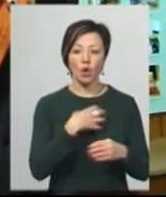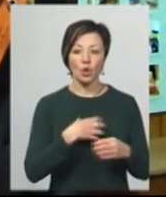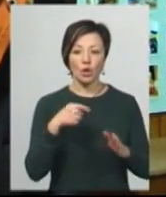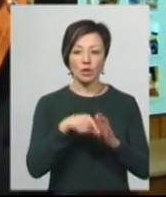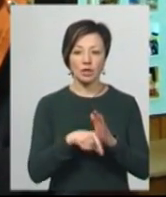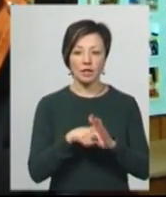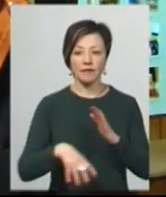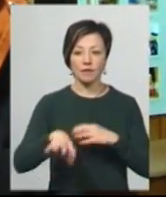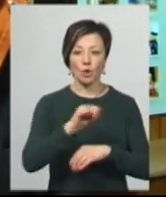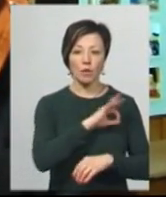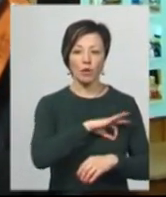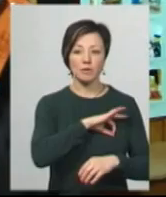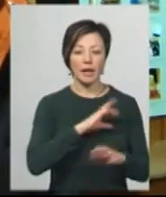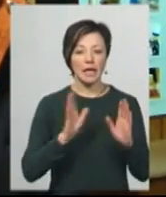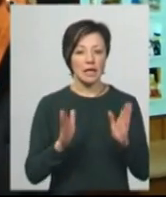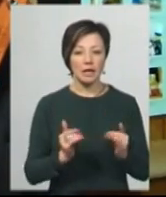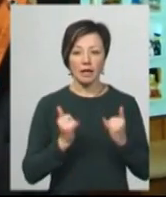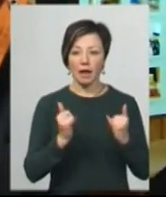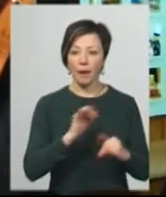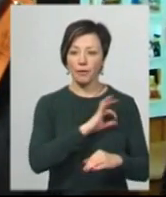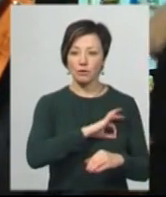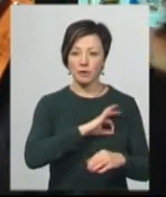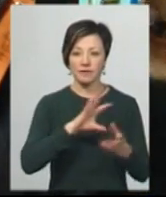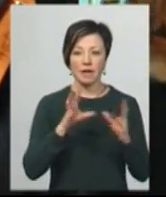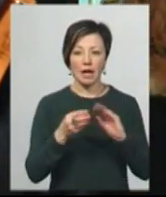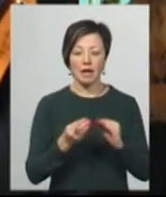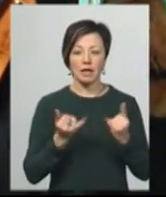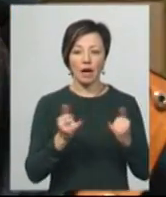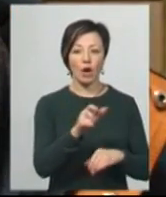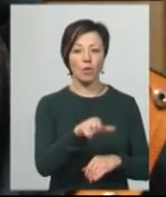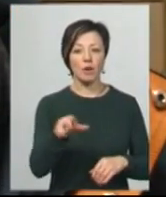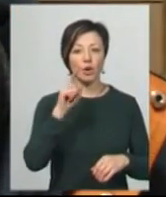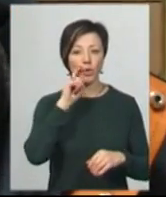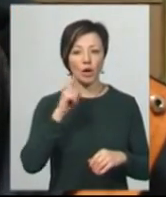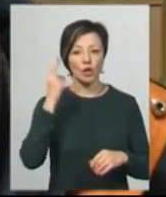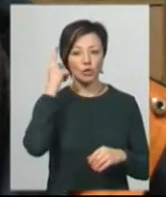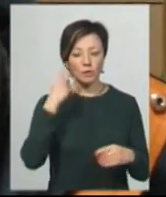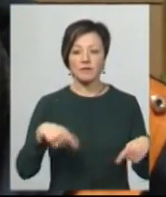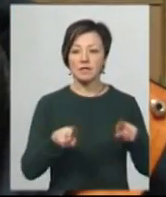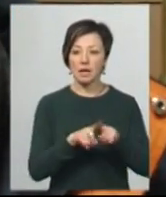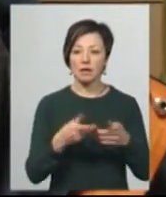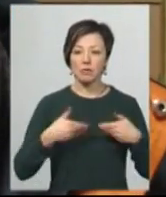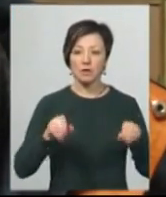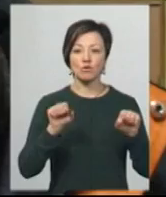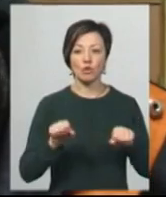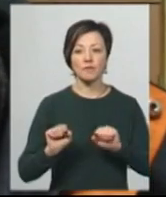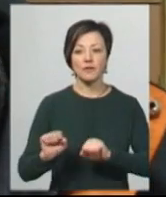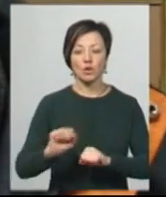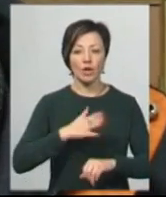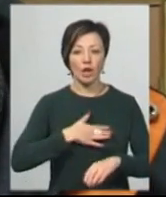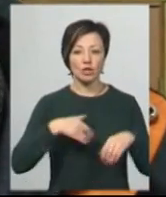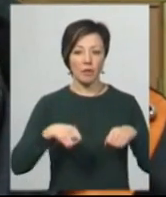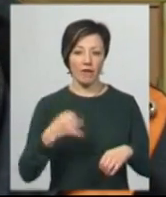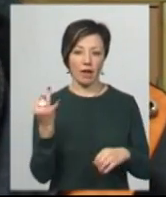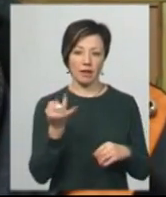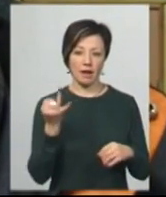для всієї профспілки, і не тільки для профспілки, а взагалі для громадян України. Я думаю, що все-таки ми зможемо відстояти наші права і